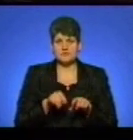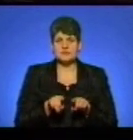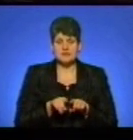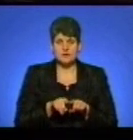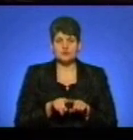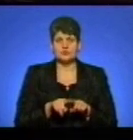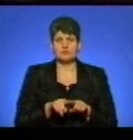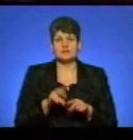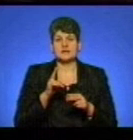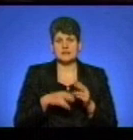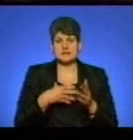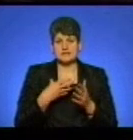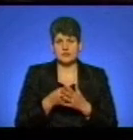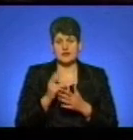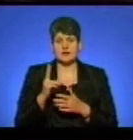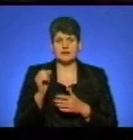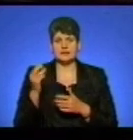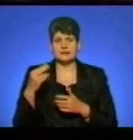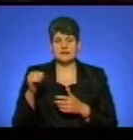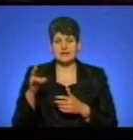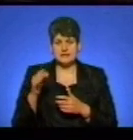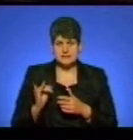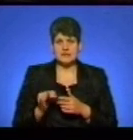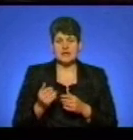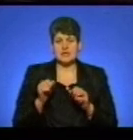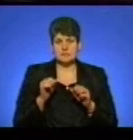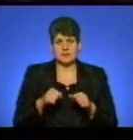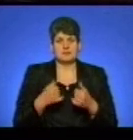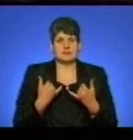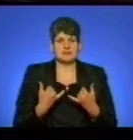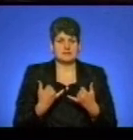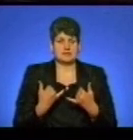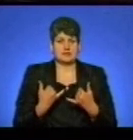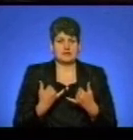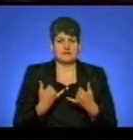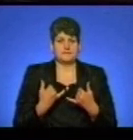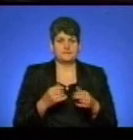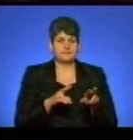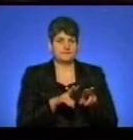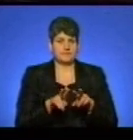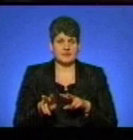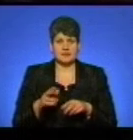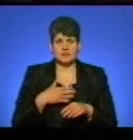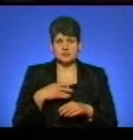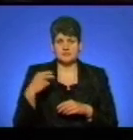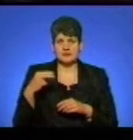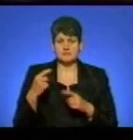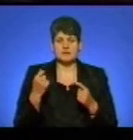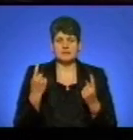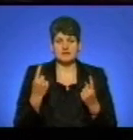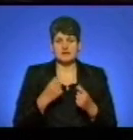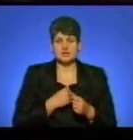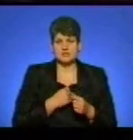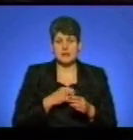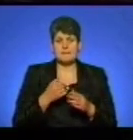кінець своєї каденції. на превеликий жаль, я міг би зараз навести аналогію з нашим президентом, який, на превеликий жаль, тільки